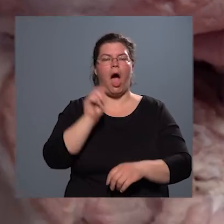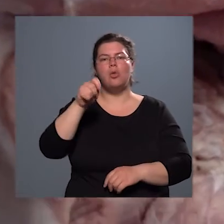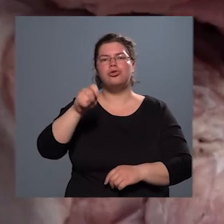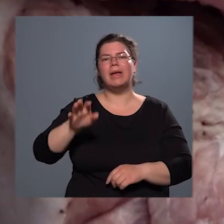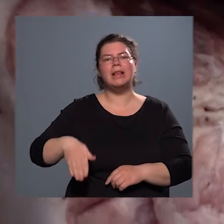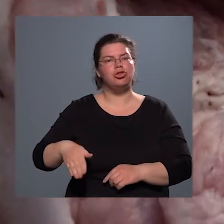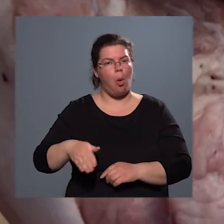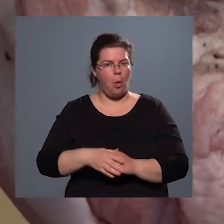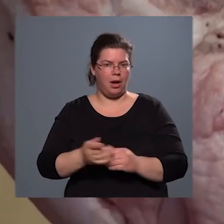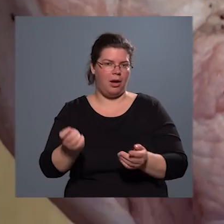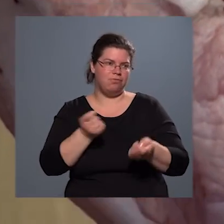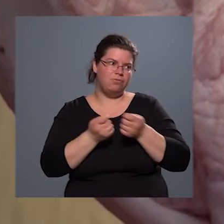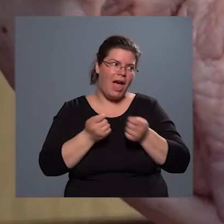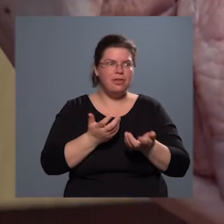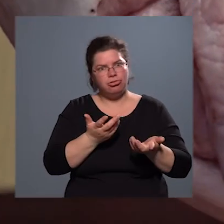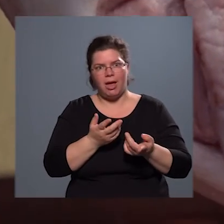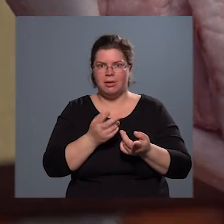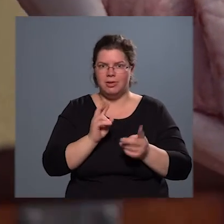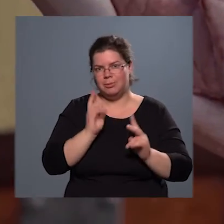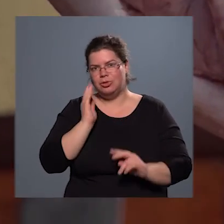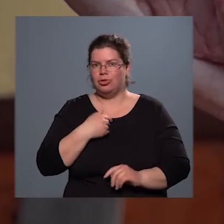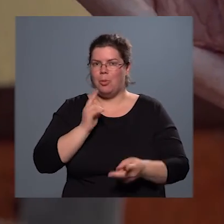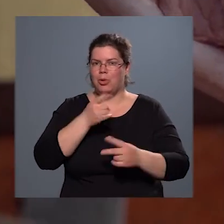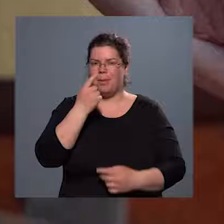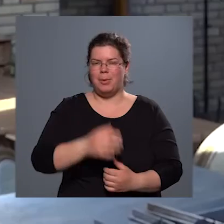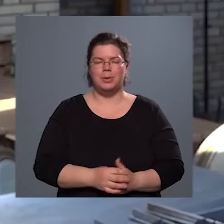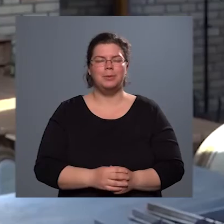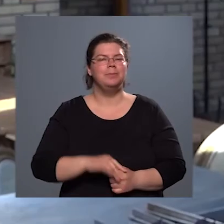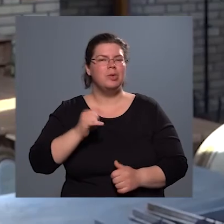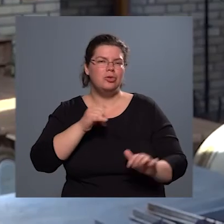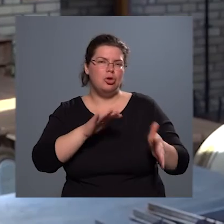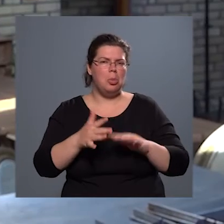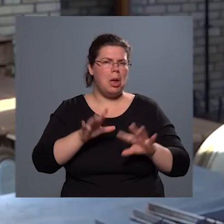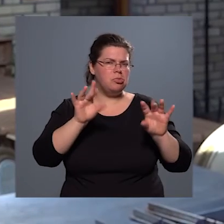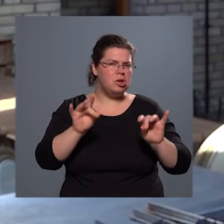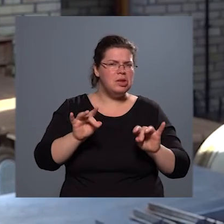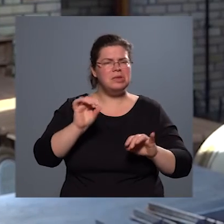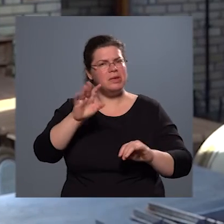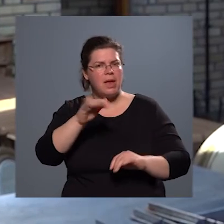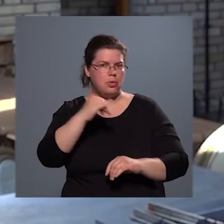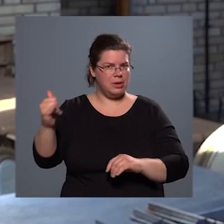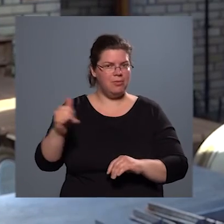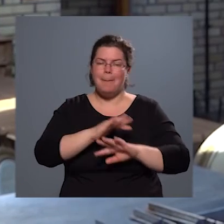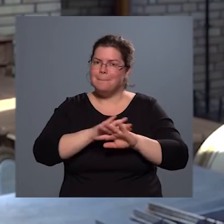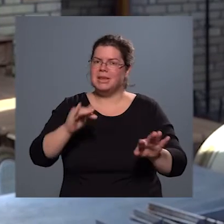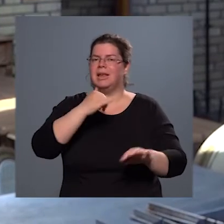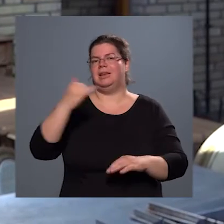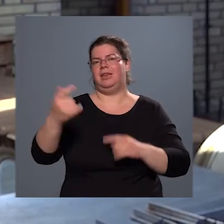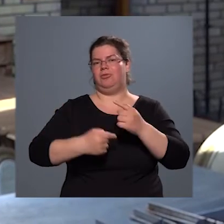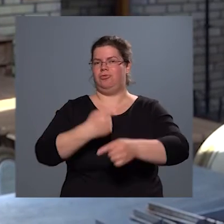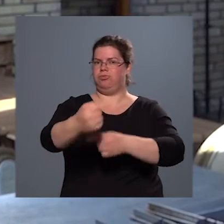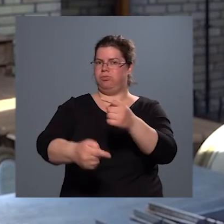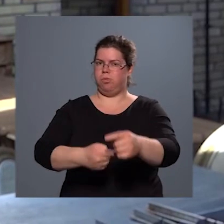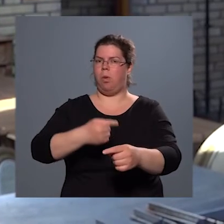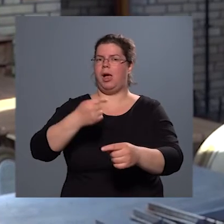vásárt, vagy nem is tudom, hogy mondjuk, és hát körülbelül olyan 10-15 éve, ez minden évben alkalom,